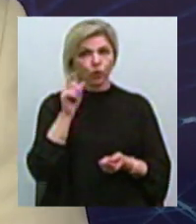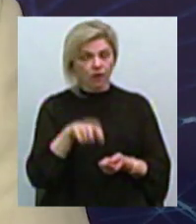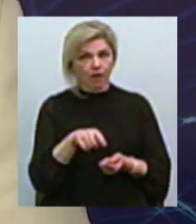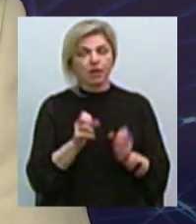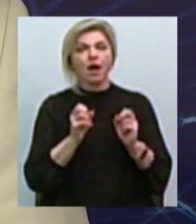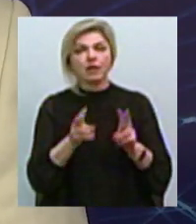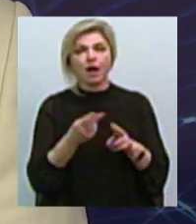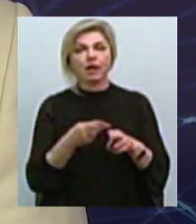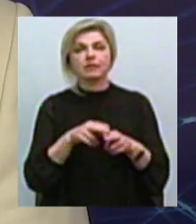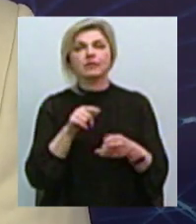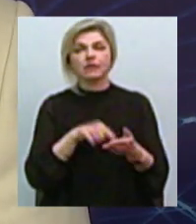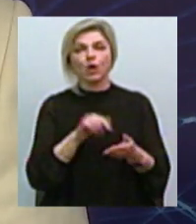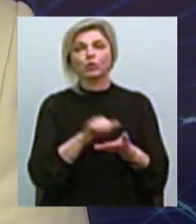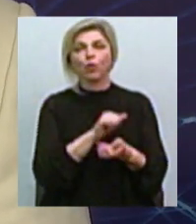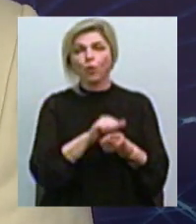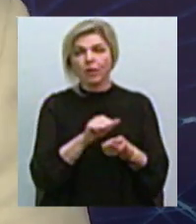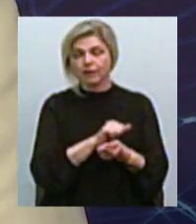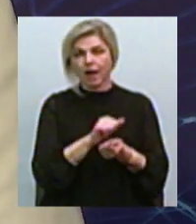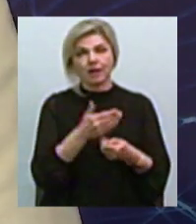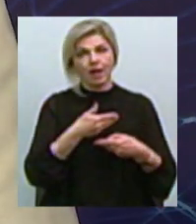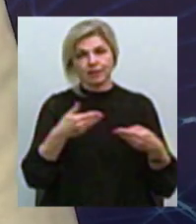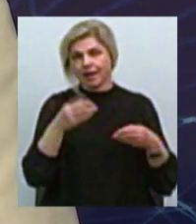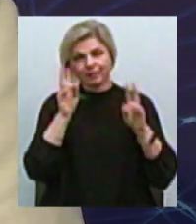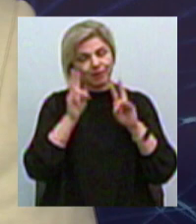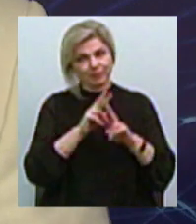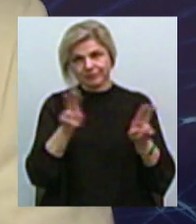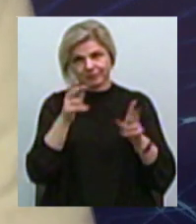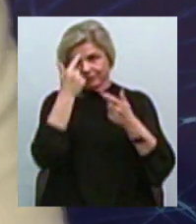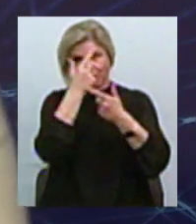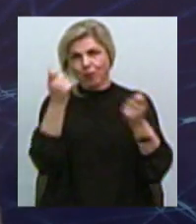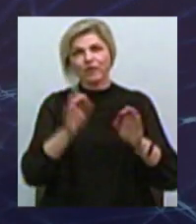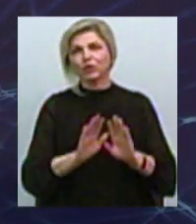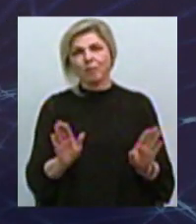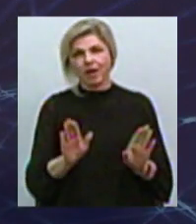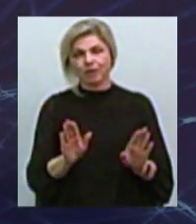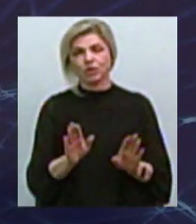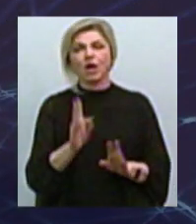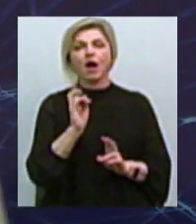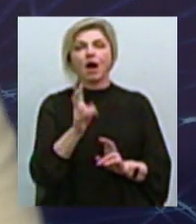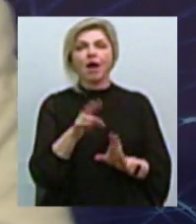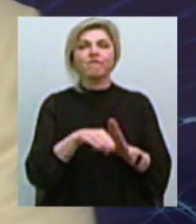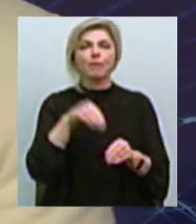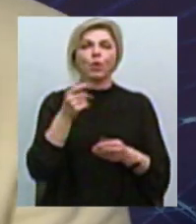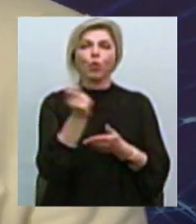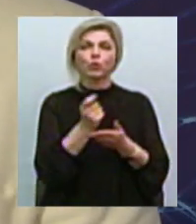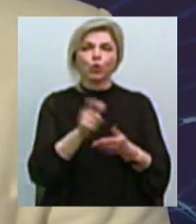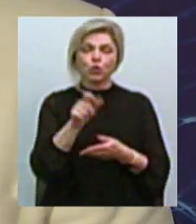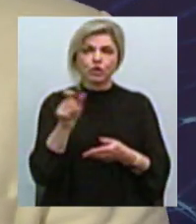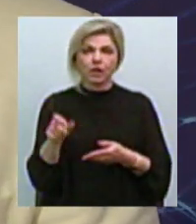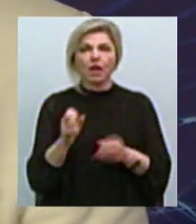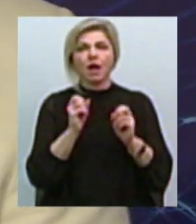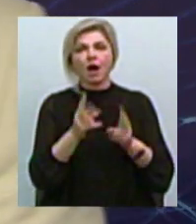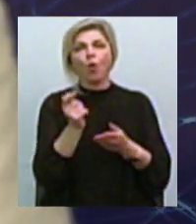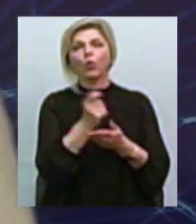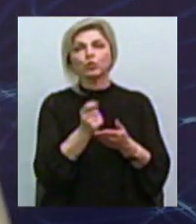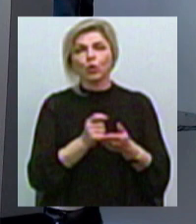документально проходить, нам, на жаль, не повідомляють Тобто, як обирають художників, як художники обирають художні